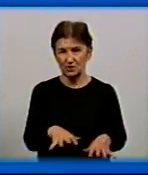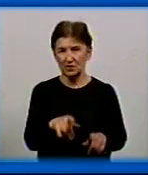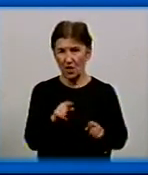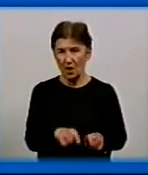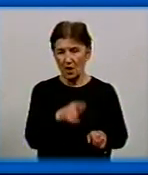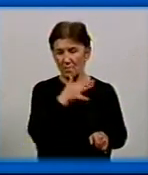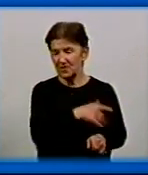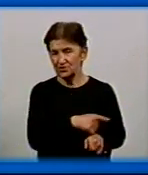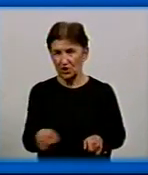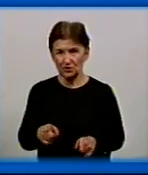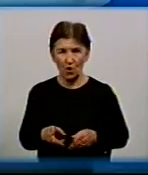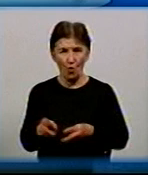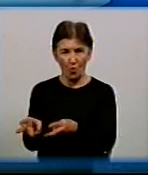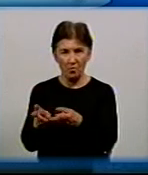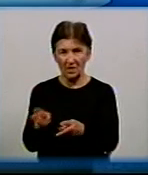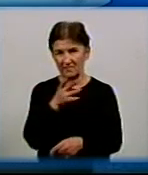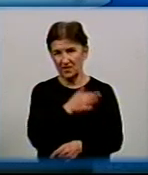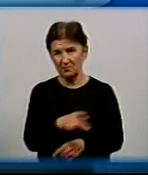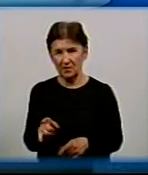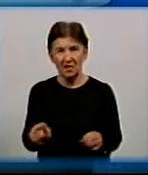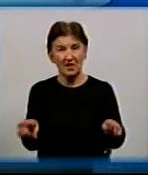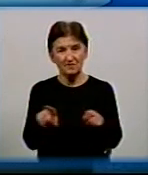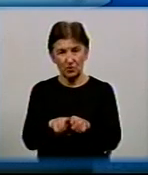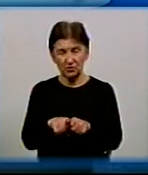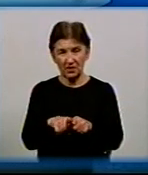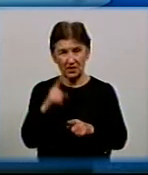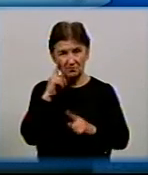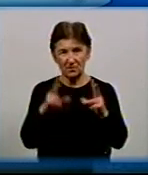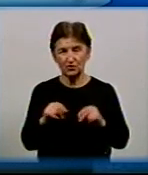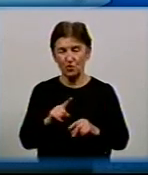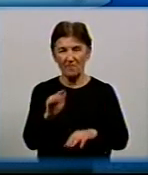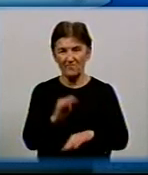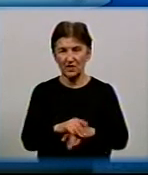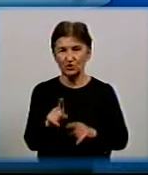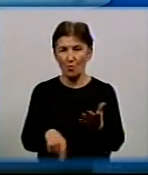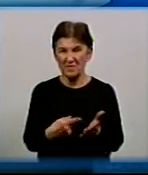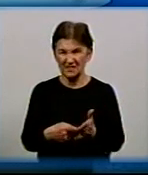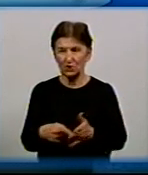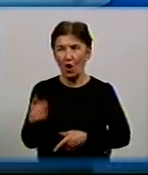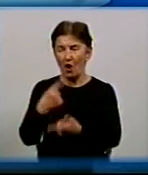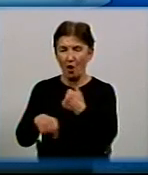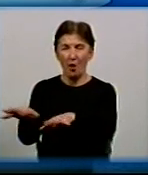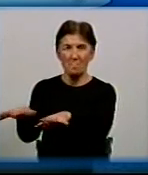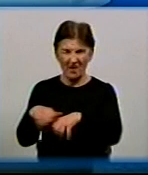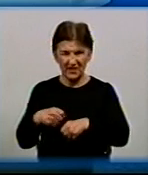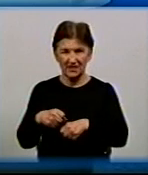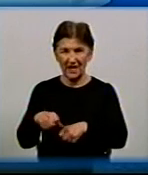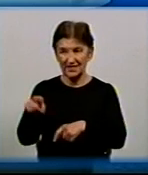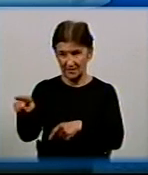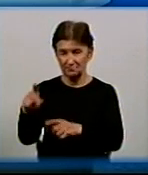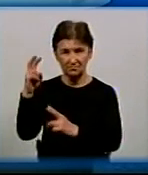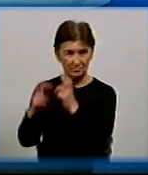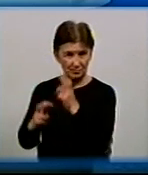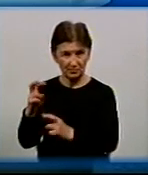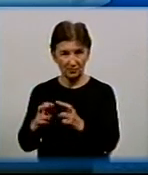час цього опалювального сезону. Чи все ж таки, зважаючи на той факт, що місто повертає собі майновий комплекс Кіровоградтепла,